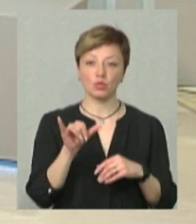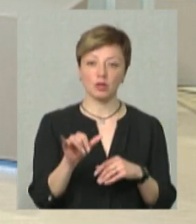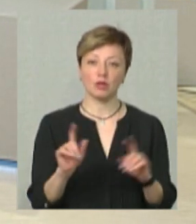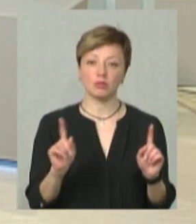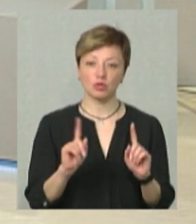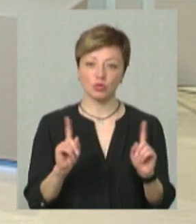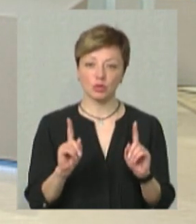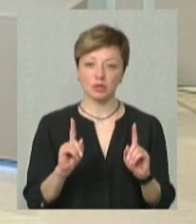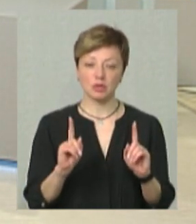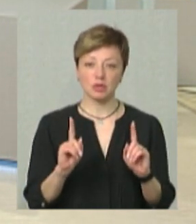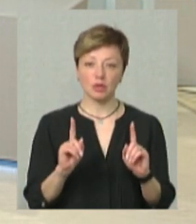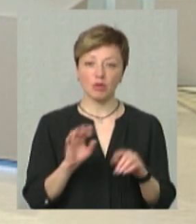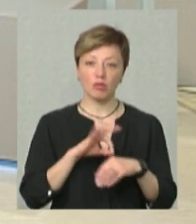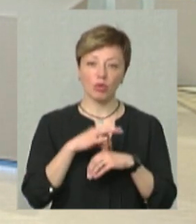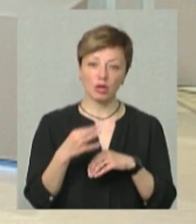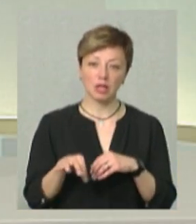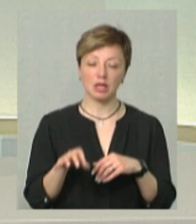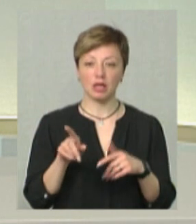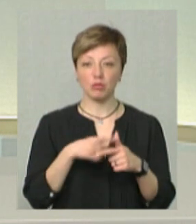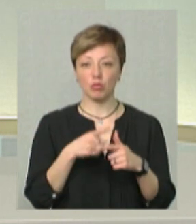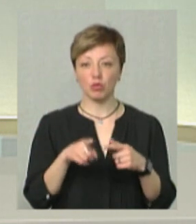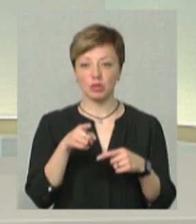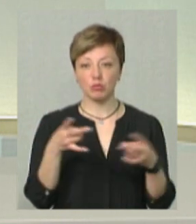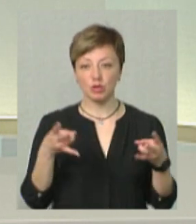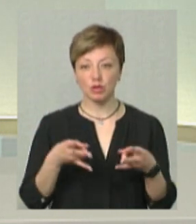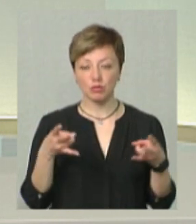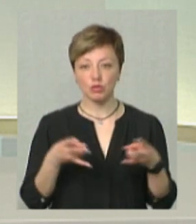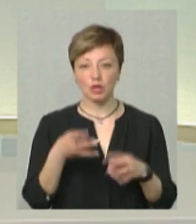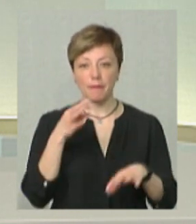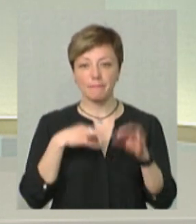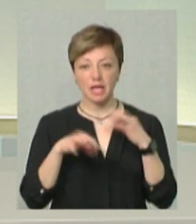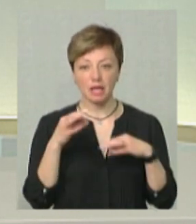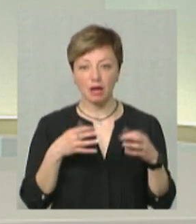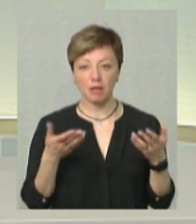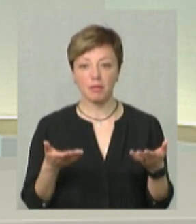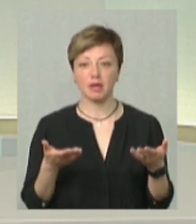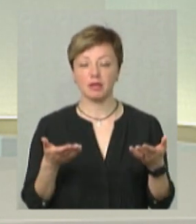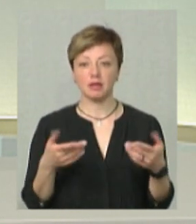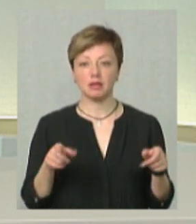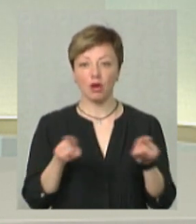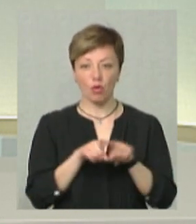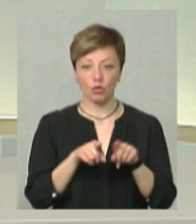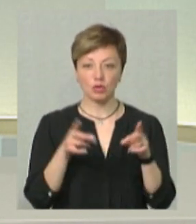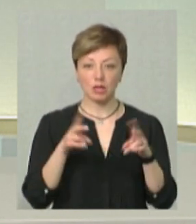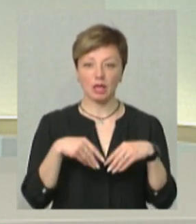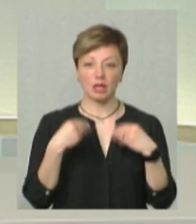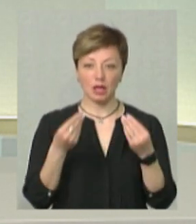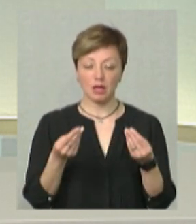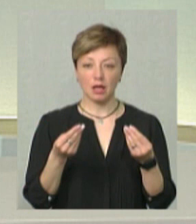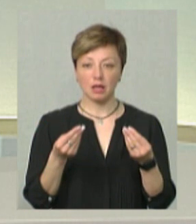болить, або ти потребуєш якісь медикаментів, то також надання